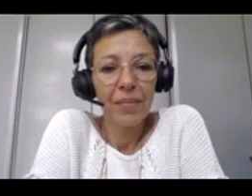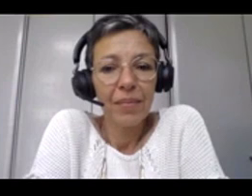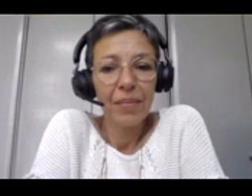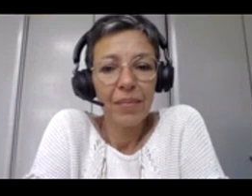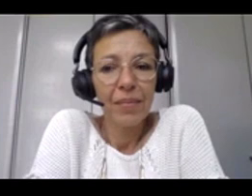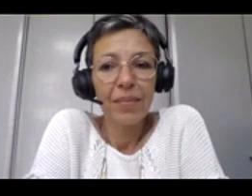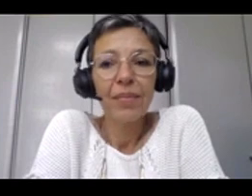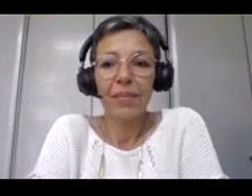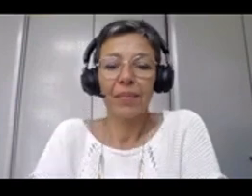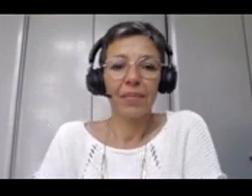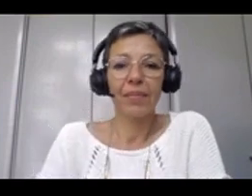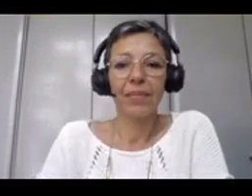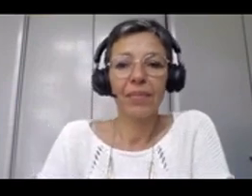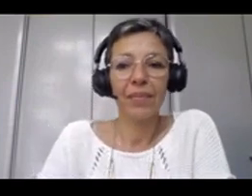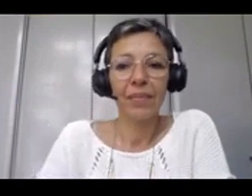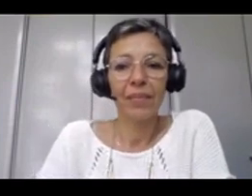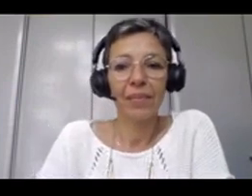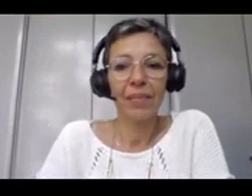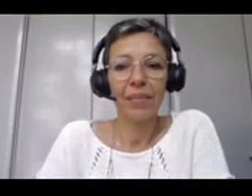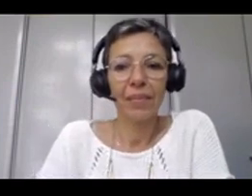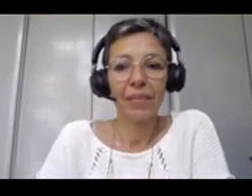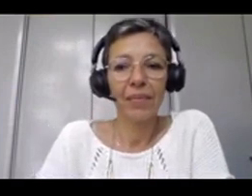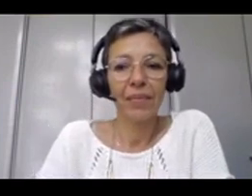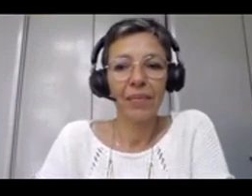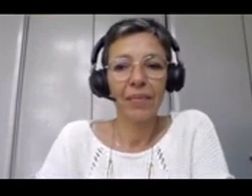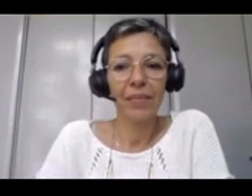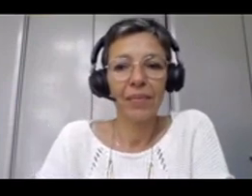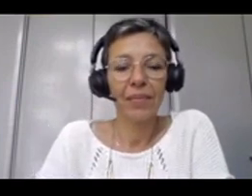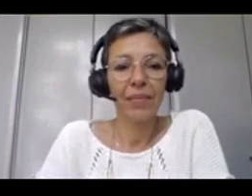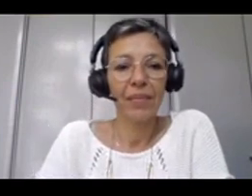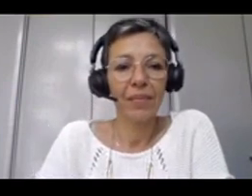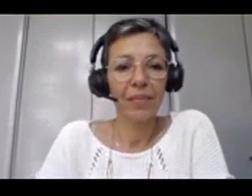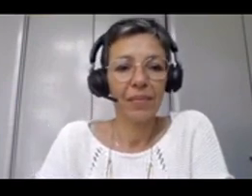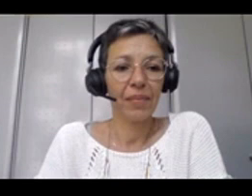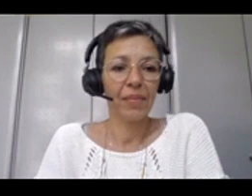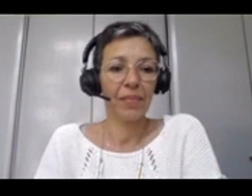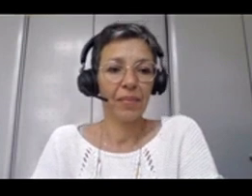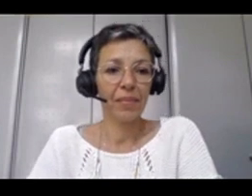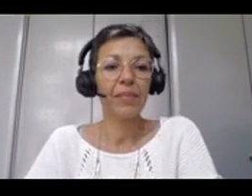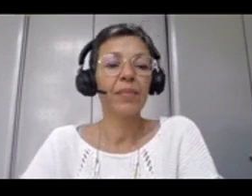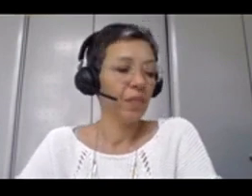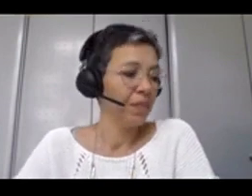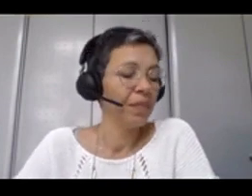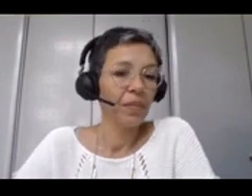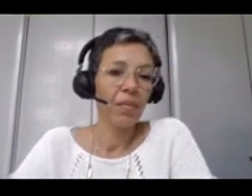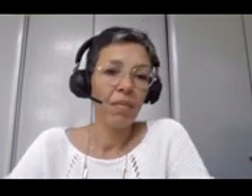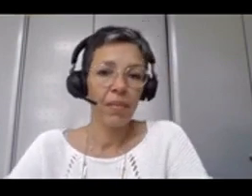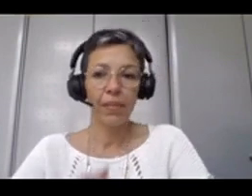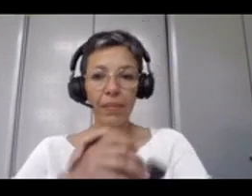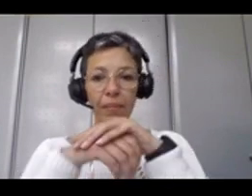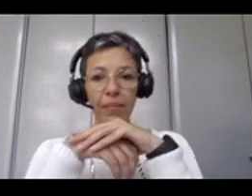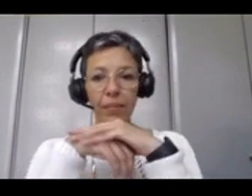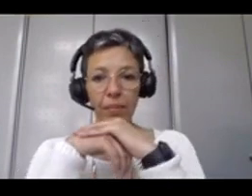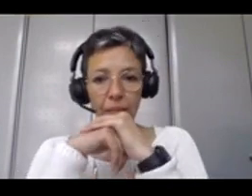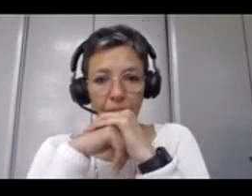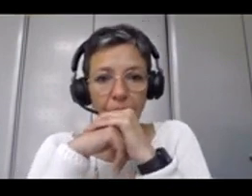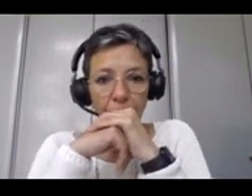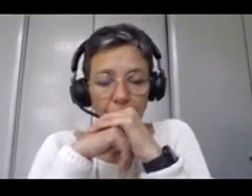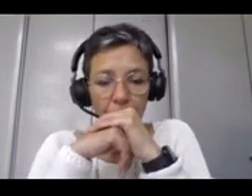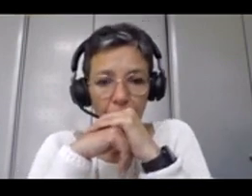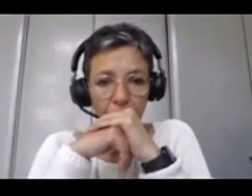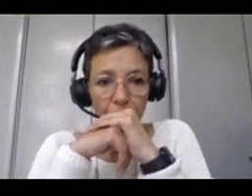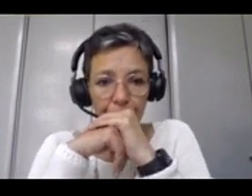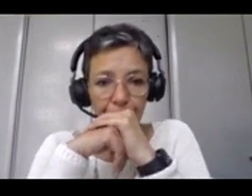voilà, je fais l'introduction. Alors, nous, on est ciblés sur la gestion de'information dans le cadre de la